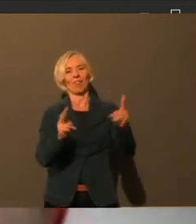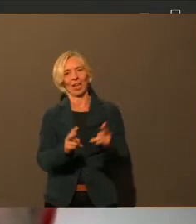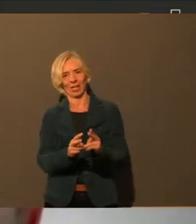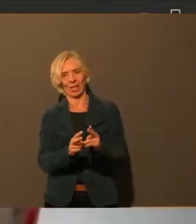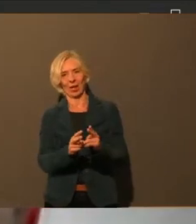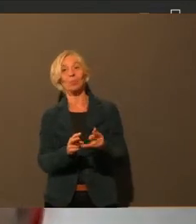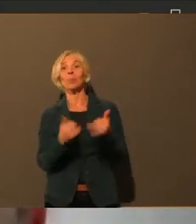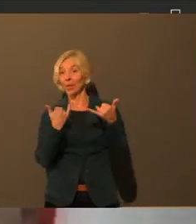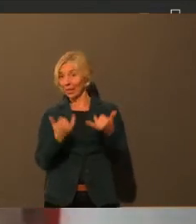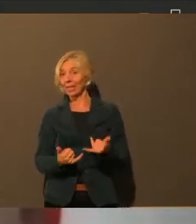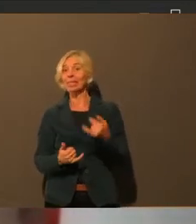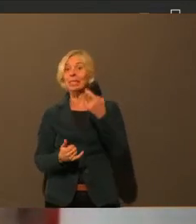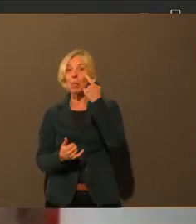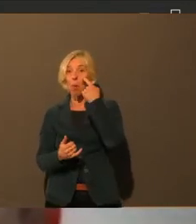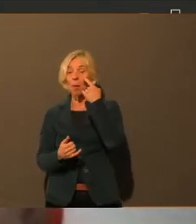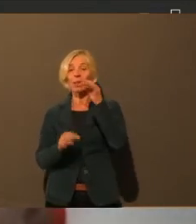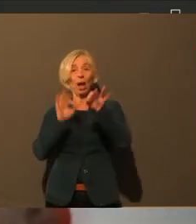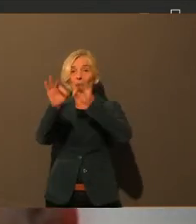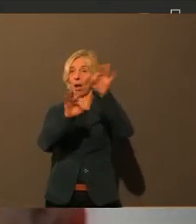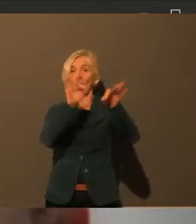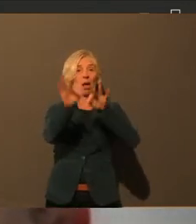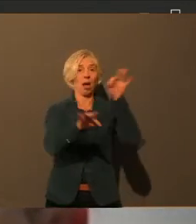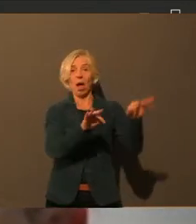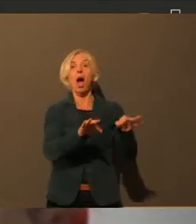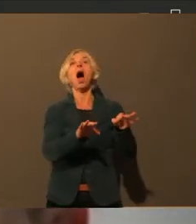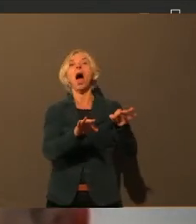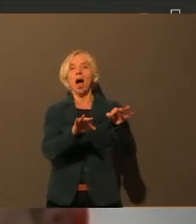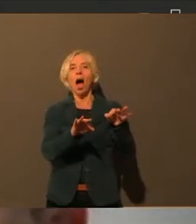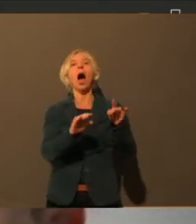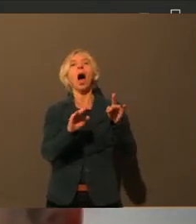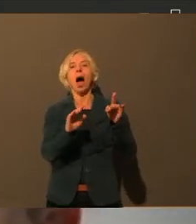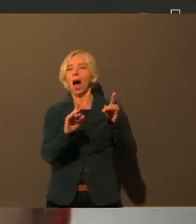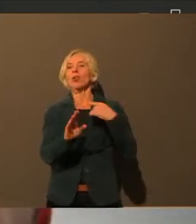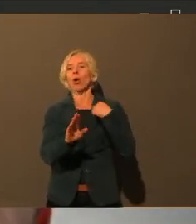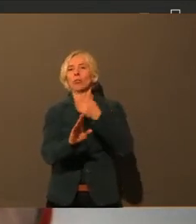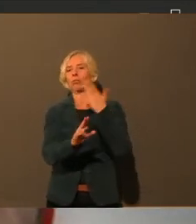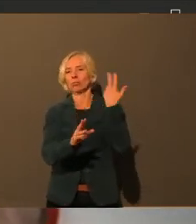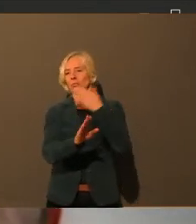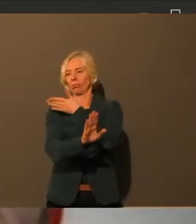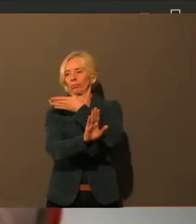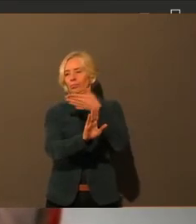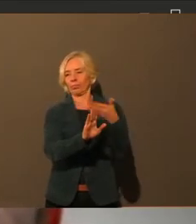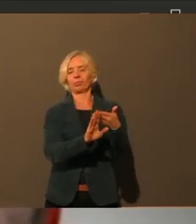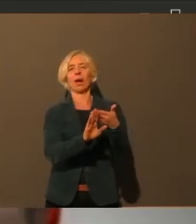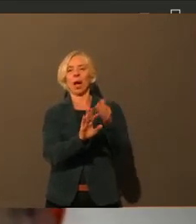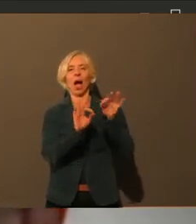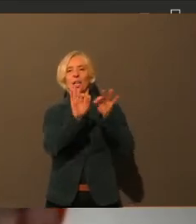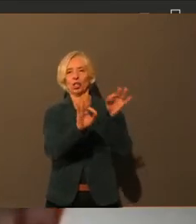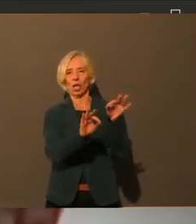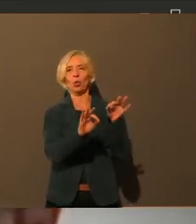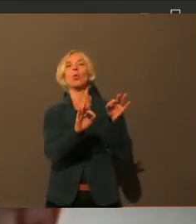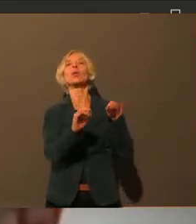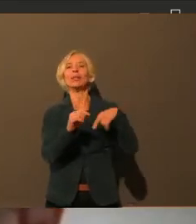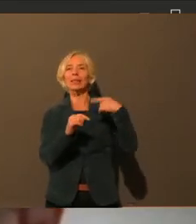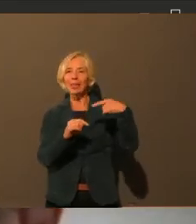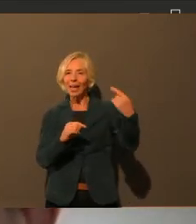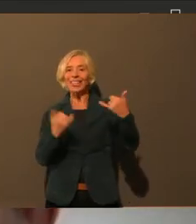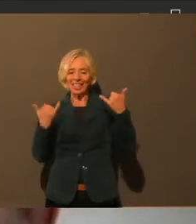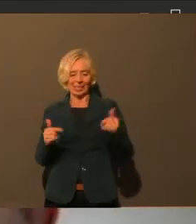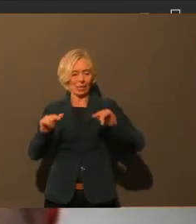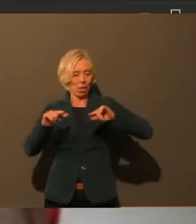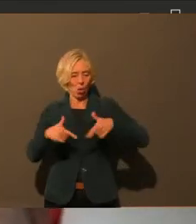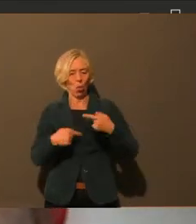Schnelltests in dem großen Stil, wie wir es jetzt zur Verfügung haben. Und das bleibt abzuwarten. Das werden wir jetzt in ganz Deutschland beobachten, was die